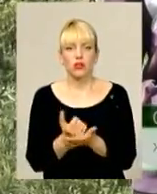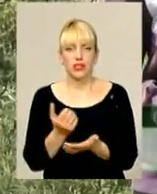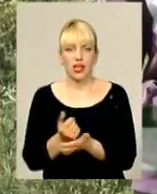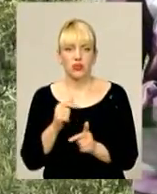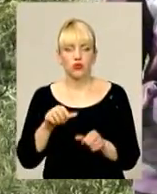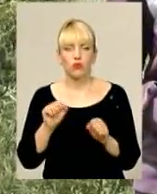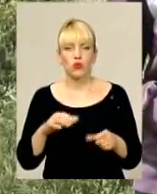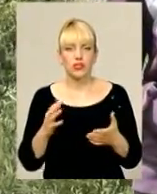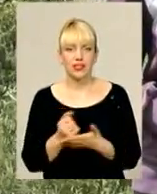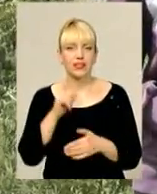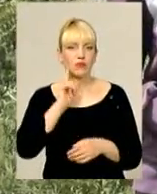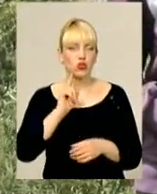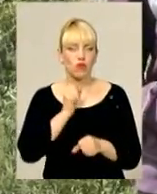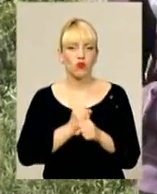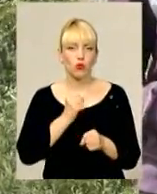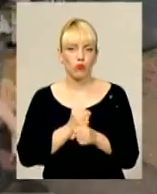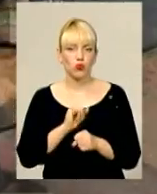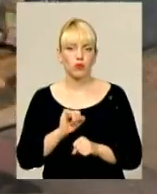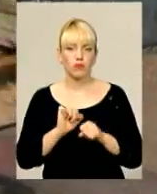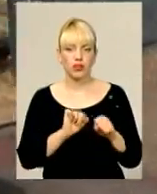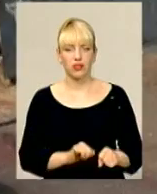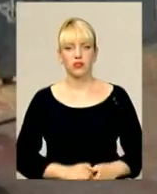знайти тимчасову роботу та прихисток.